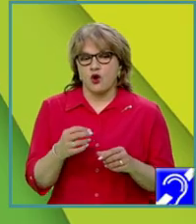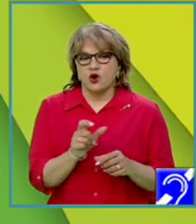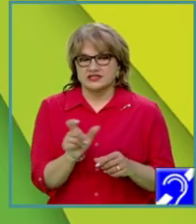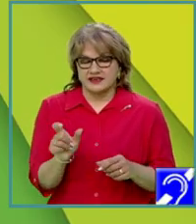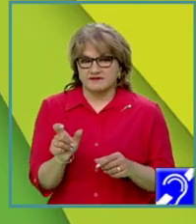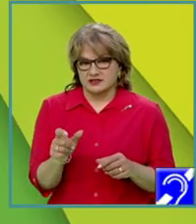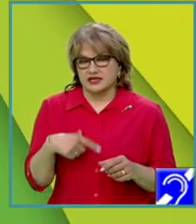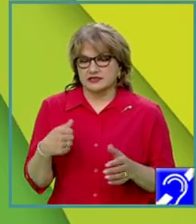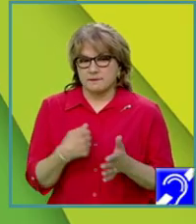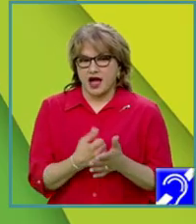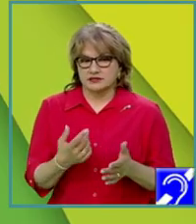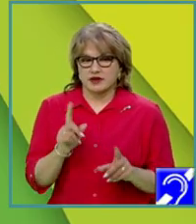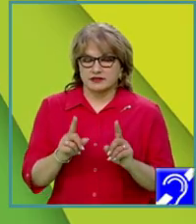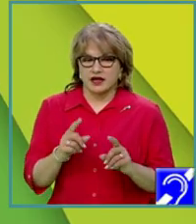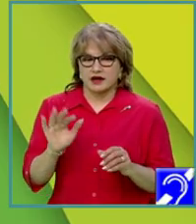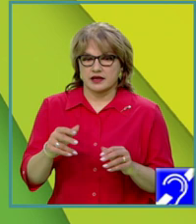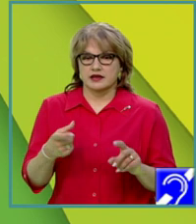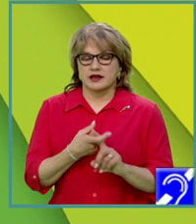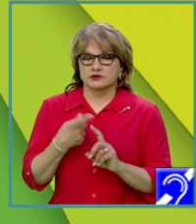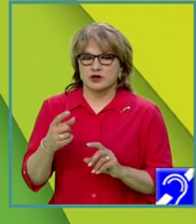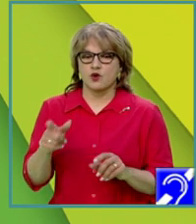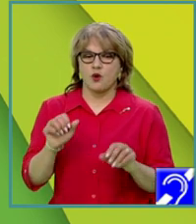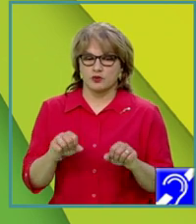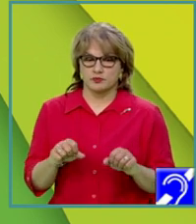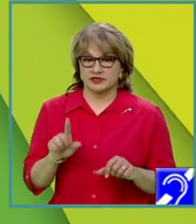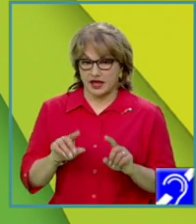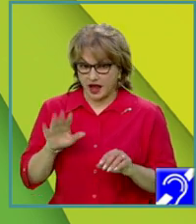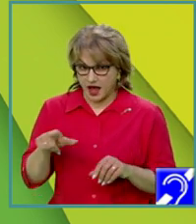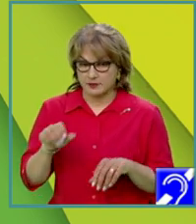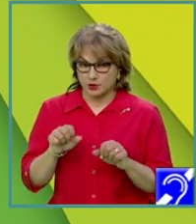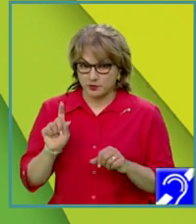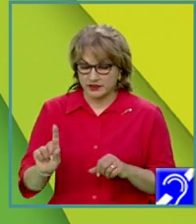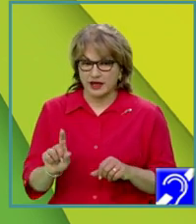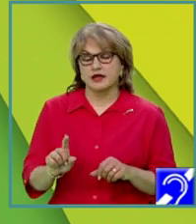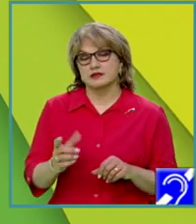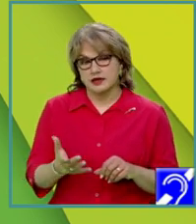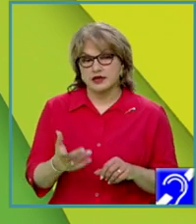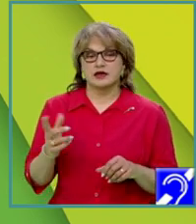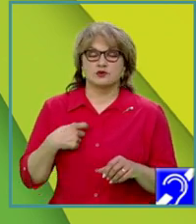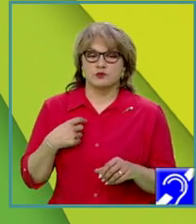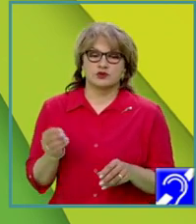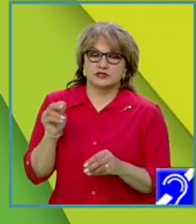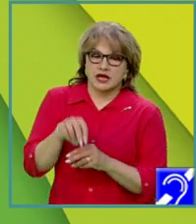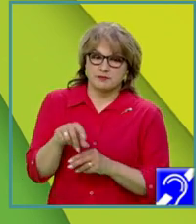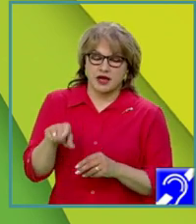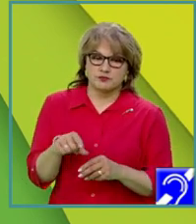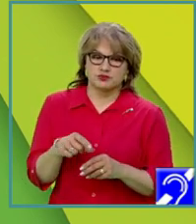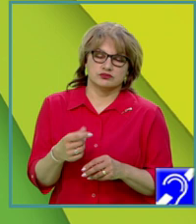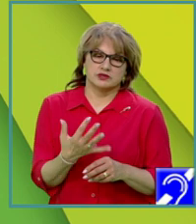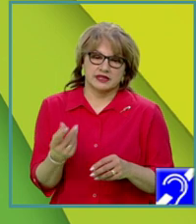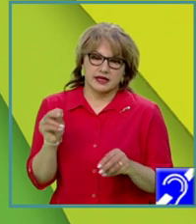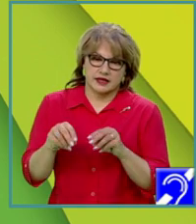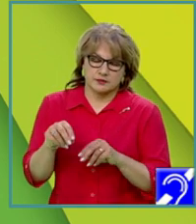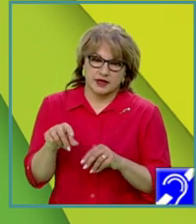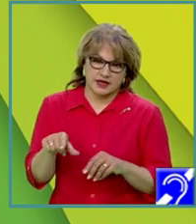maximală în raport cu anumită proprietate, dacă are acea proprietate, și nu se mai pot adăuga termenea înșirului din care face